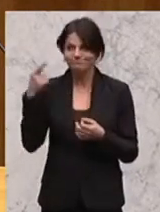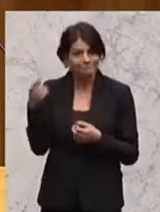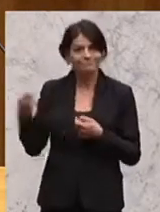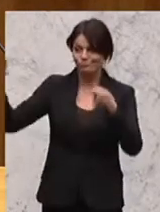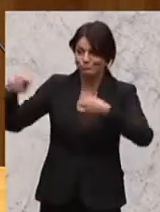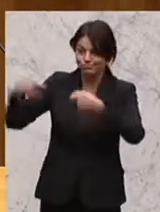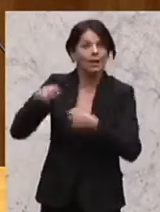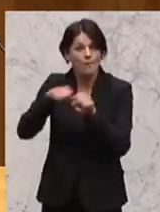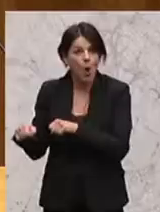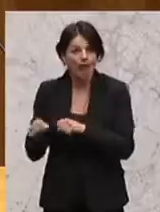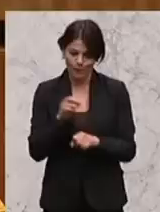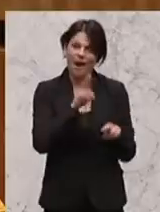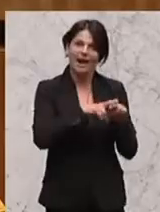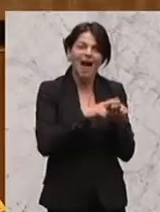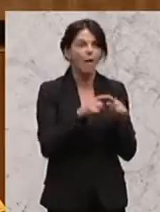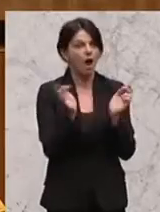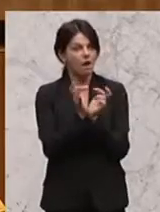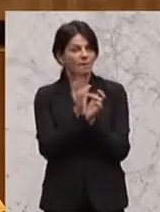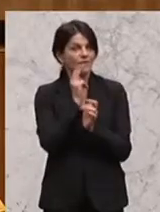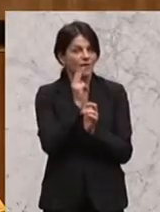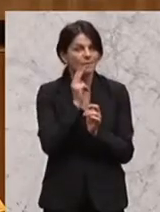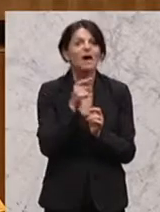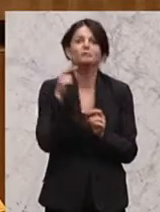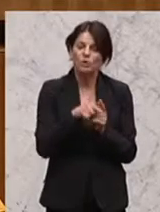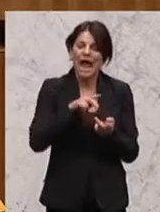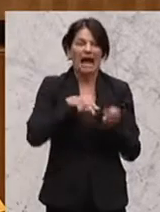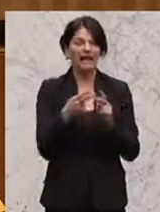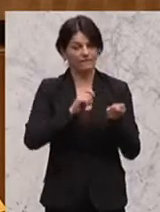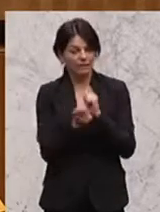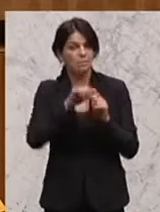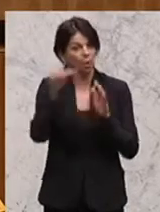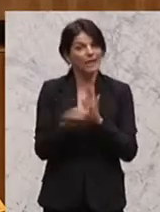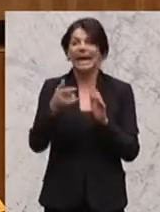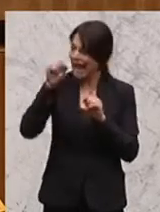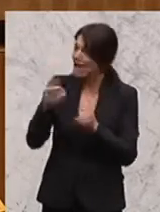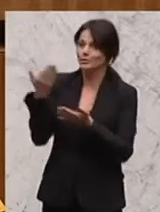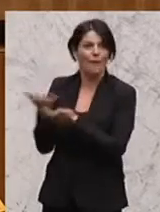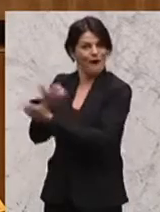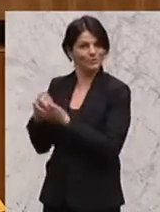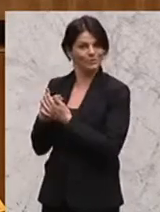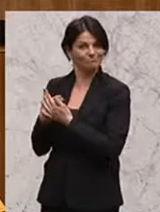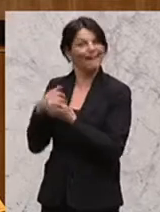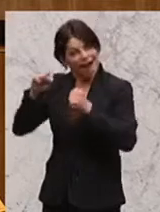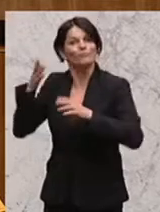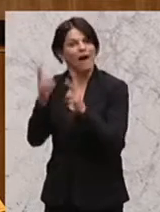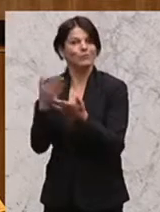Crowdfunding für klein- und mittelständische Unternehmungen und Energiewende-Projekte so in dieser Form auch zum Tragen kommt.